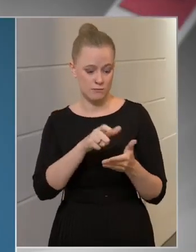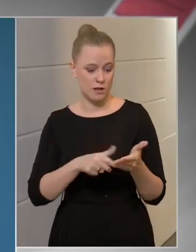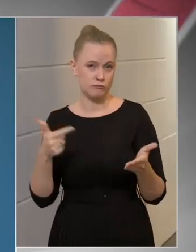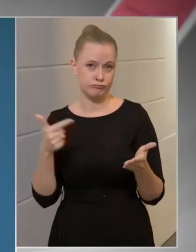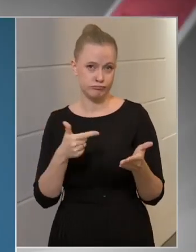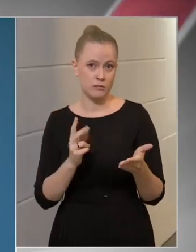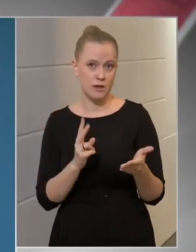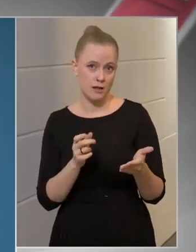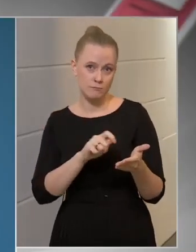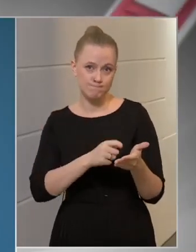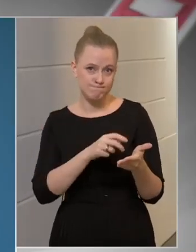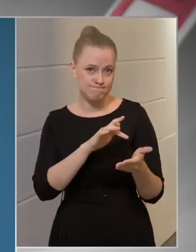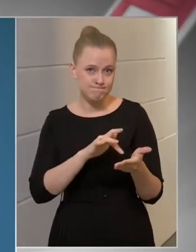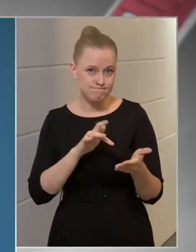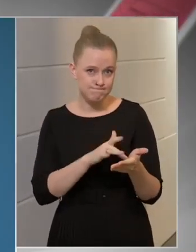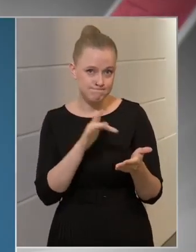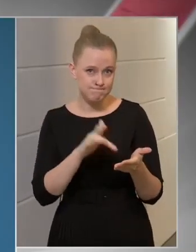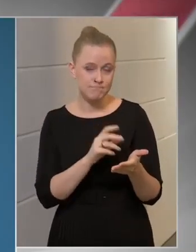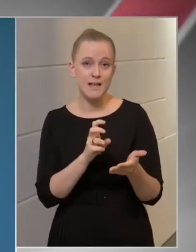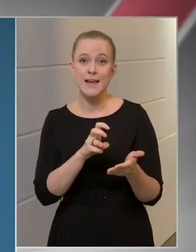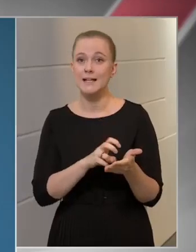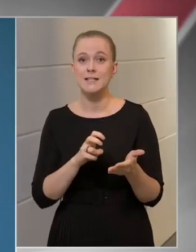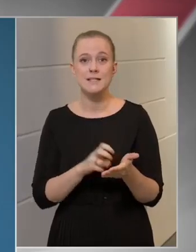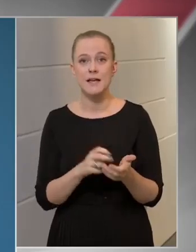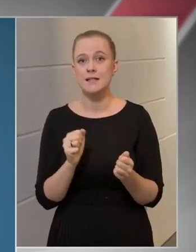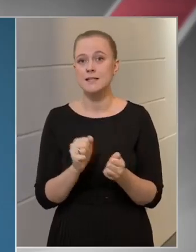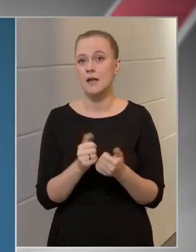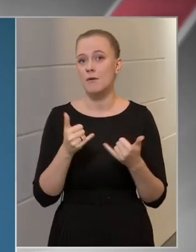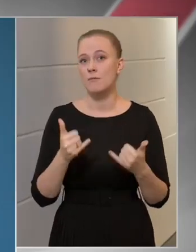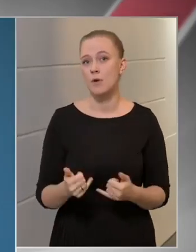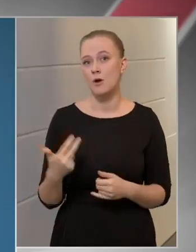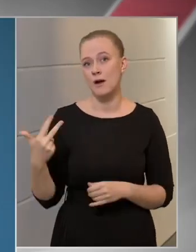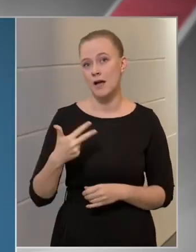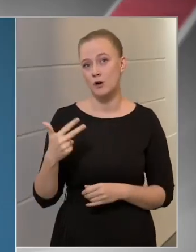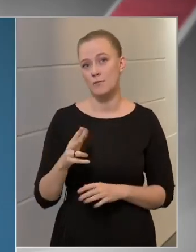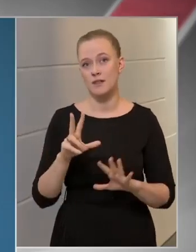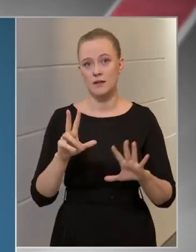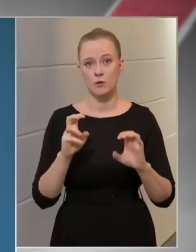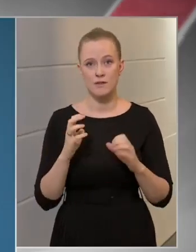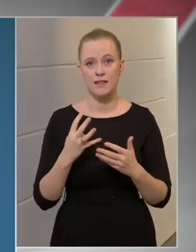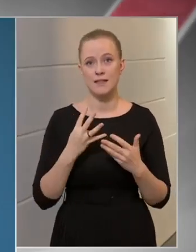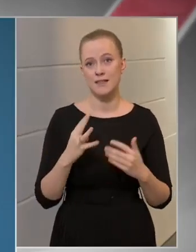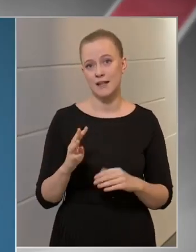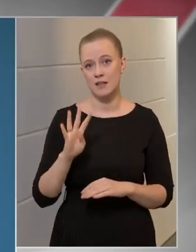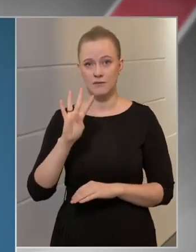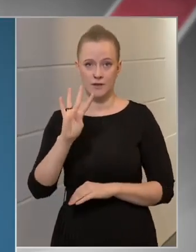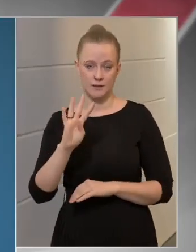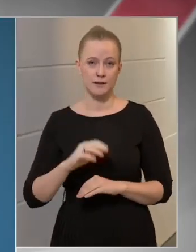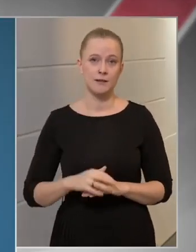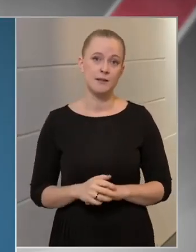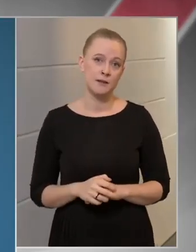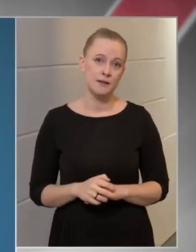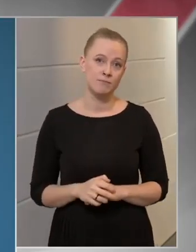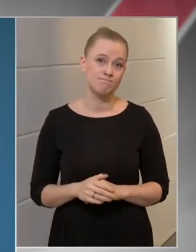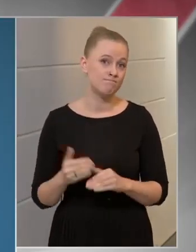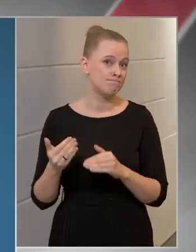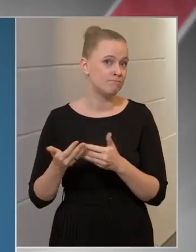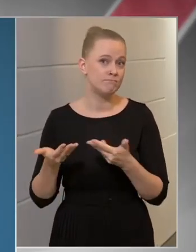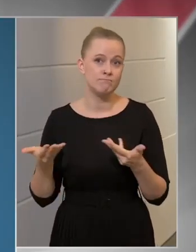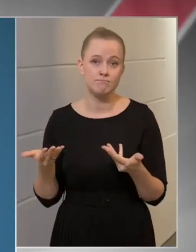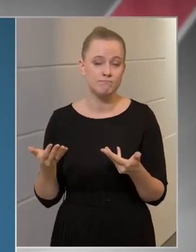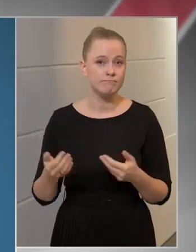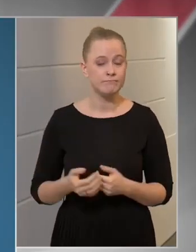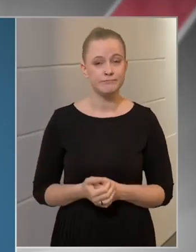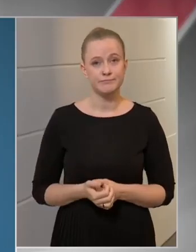tölthető informatikai alkalmazásra regisztrált felhasználók száma mai napon 3.894. és a végére